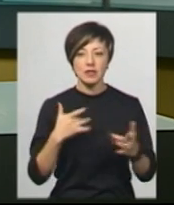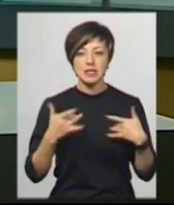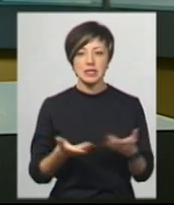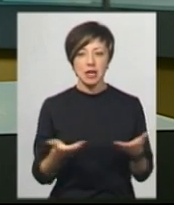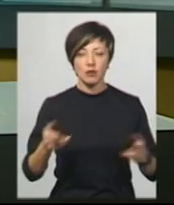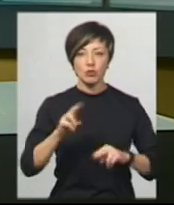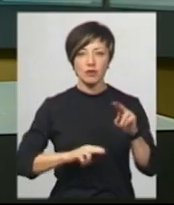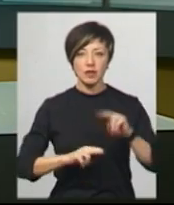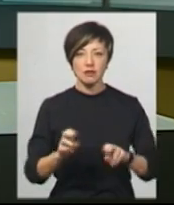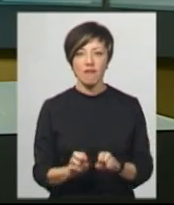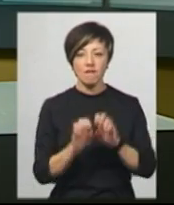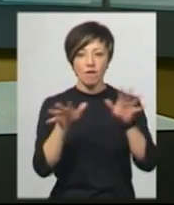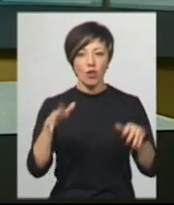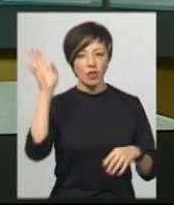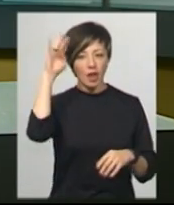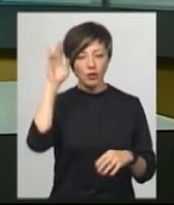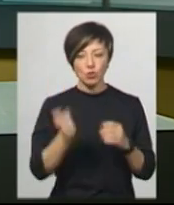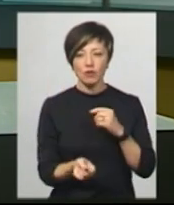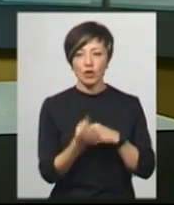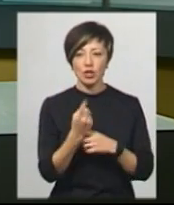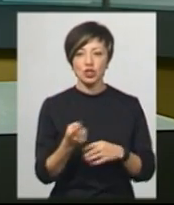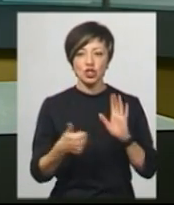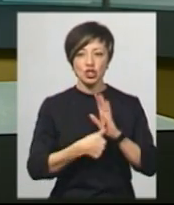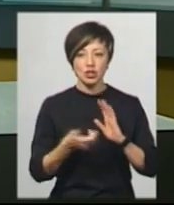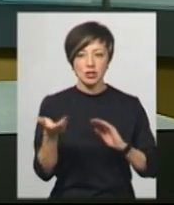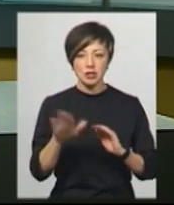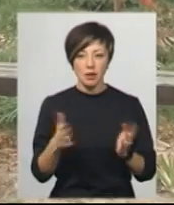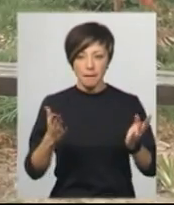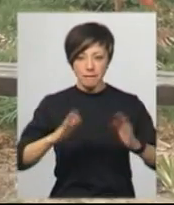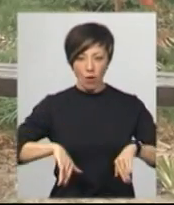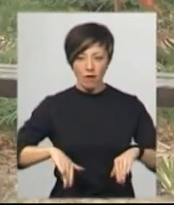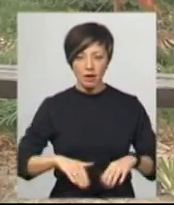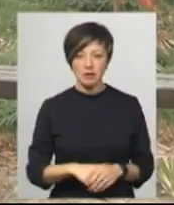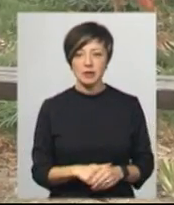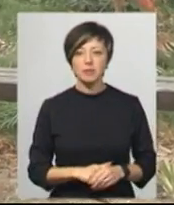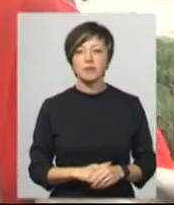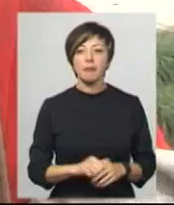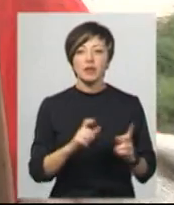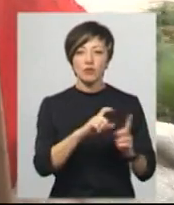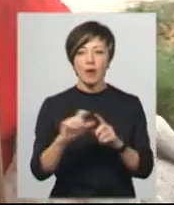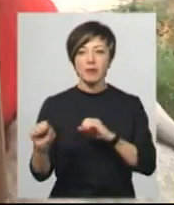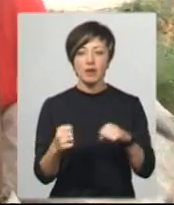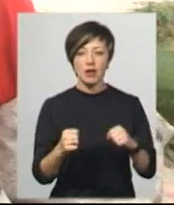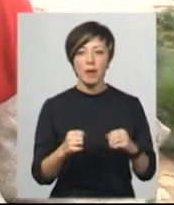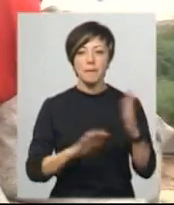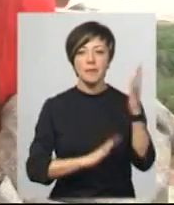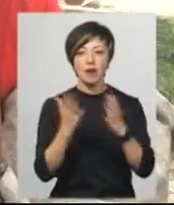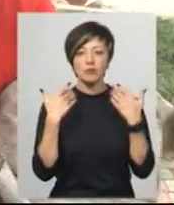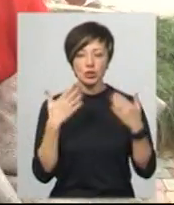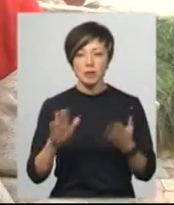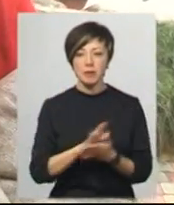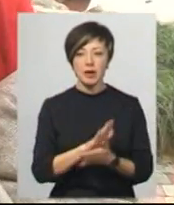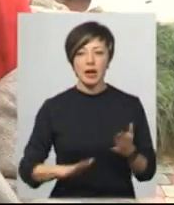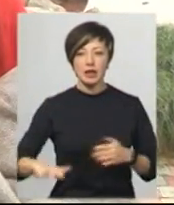будівництва фонтану у парковій зоні утворилося шість провалів. За словами двірника парку відпочинку Ольги Філь, жінка прибирає